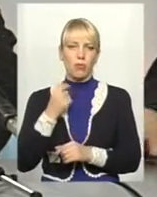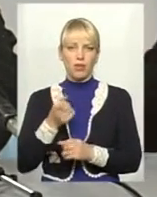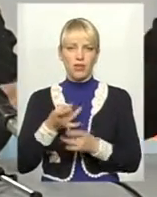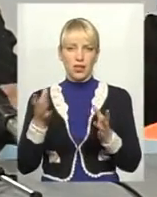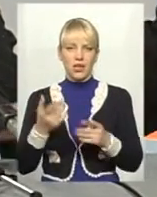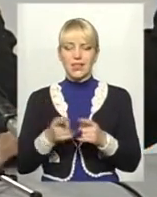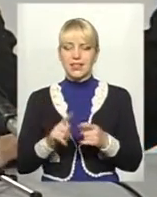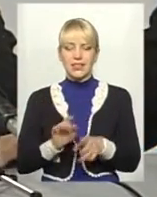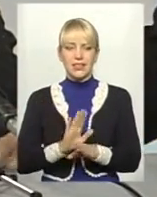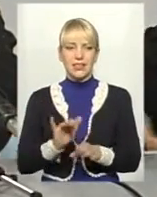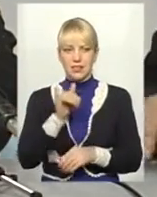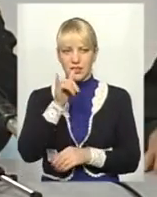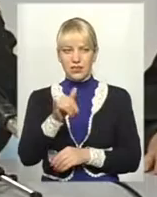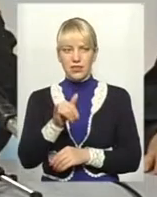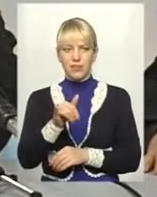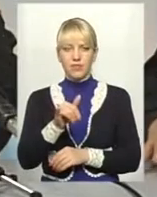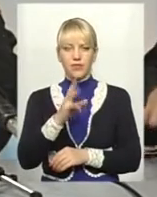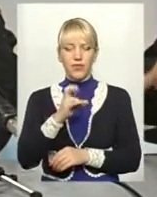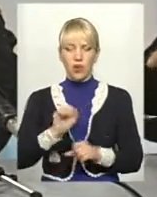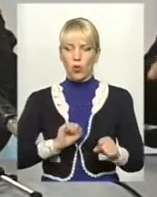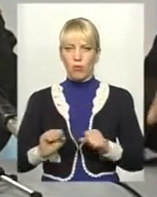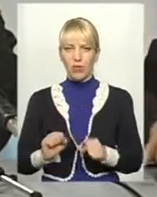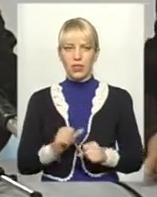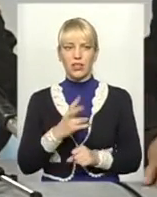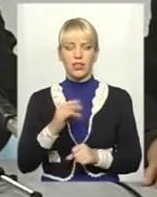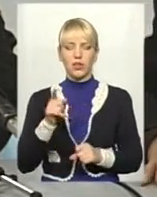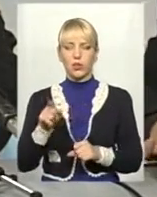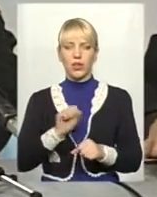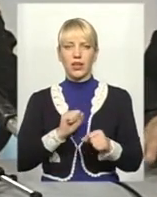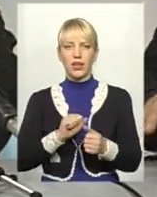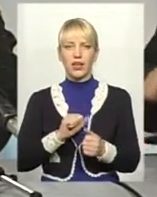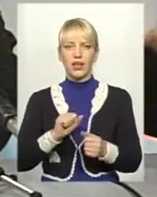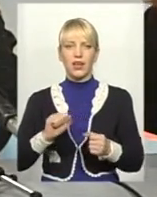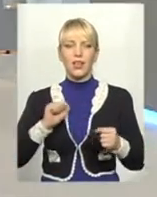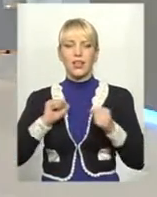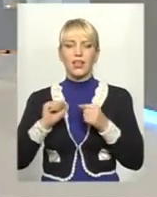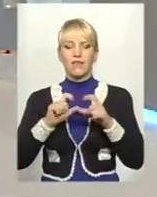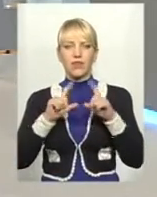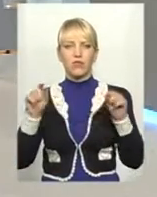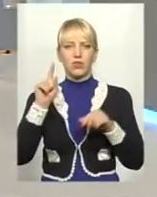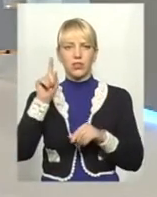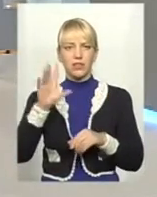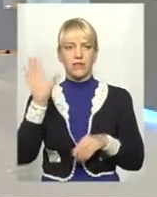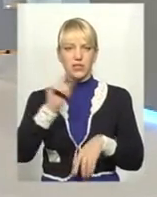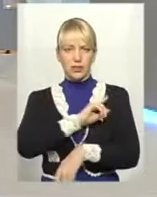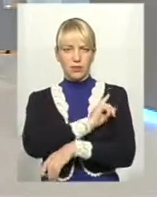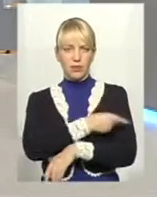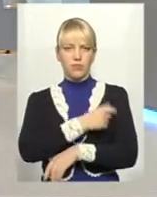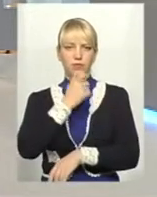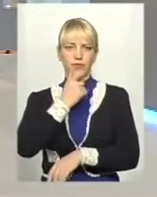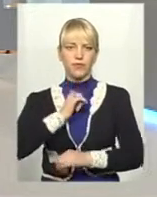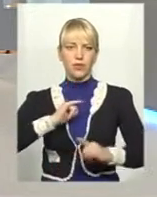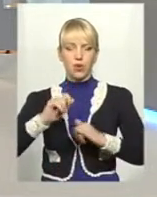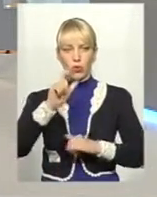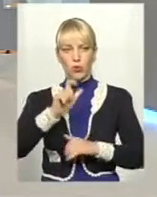Це не дасть нік, командир, не дасть той керівник фонду, а там всі потужні, морально-етичні люди.